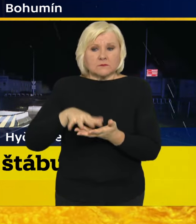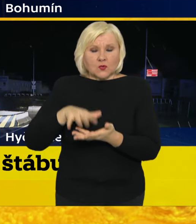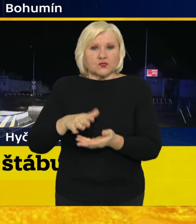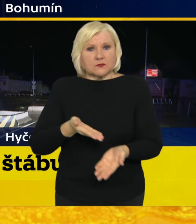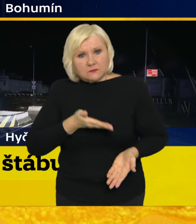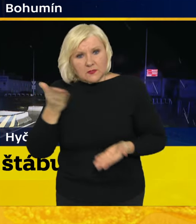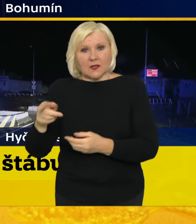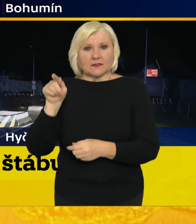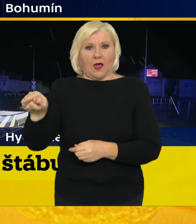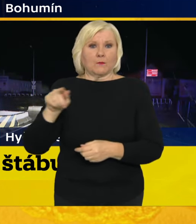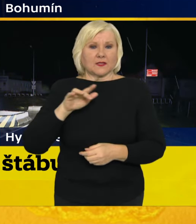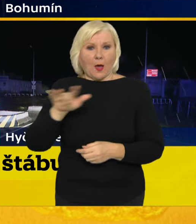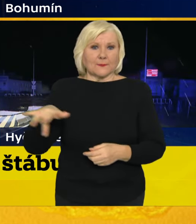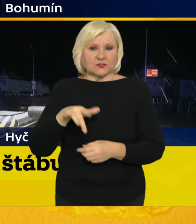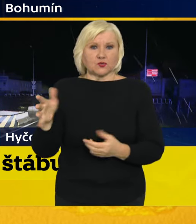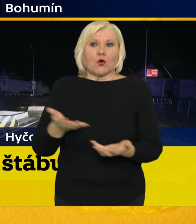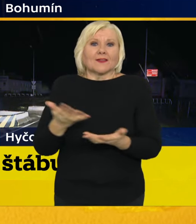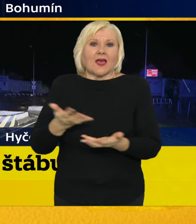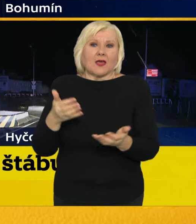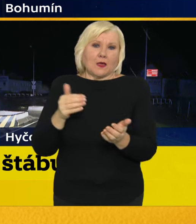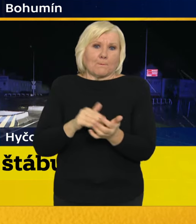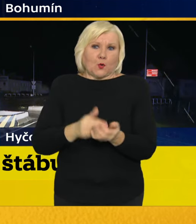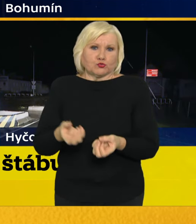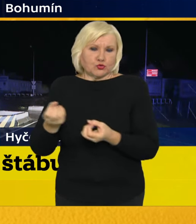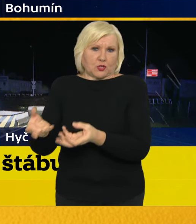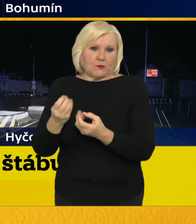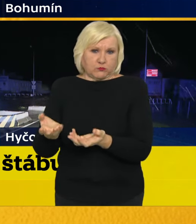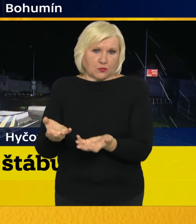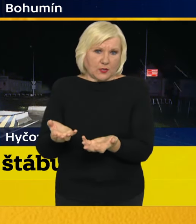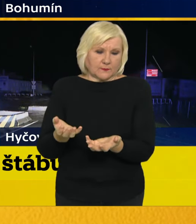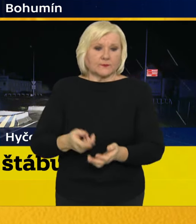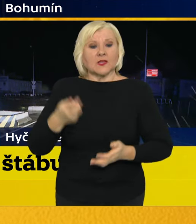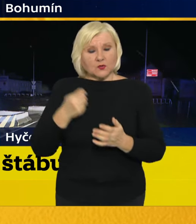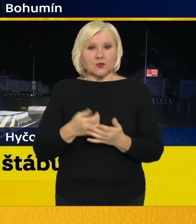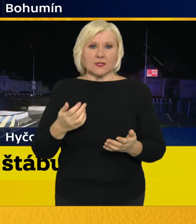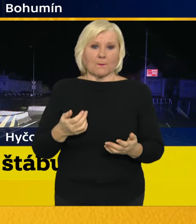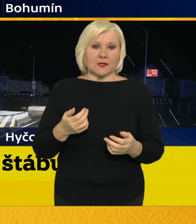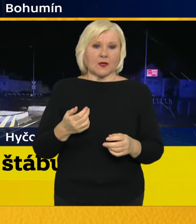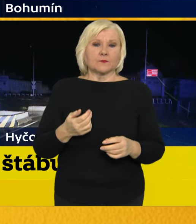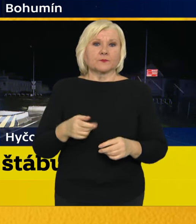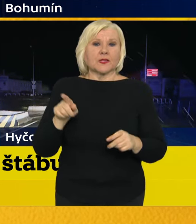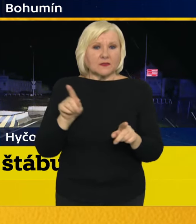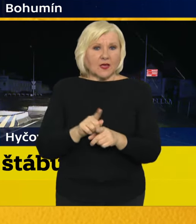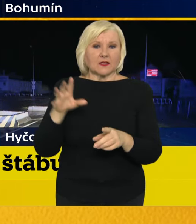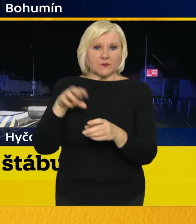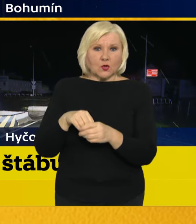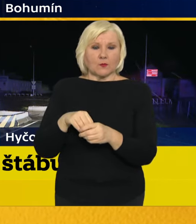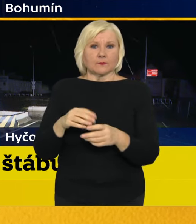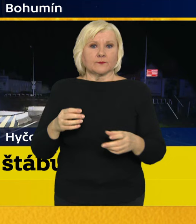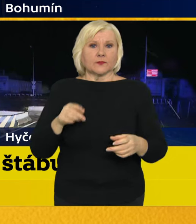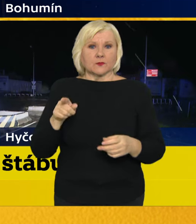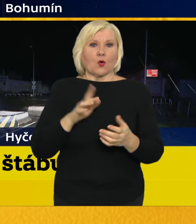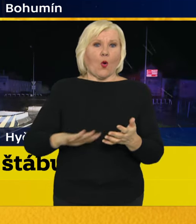dopravit na ta místa nejzasaženější. To znamená mimo jiné do